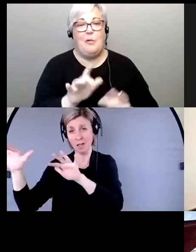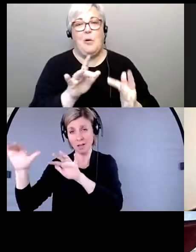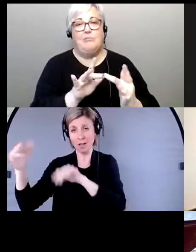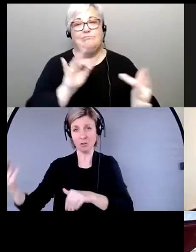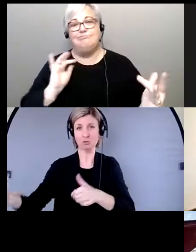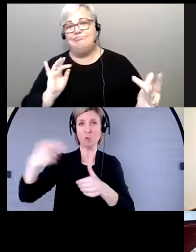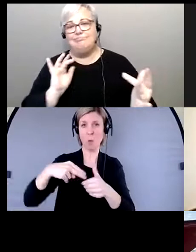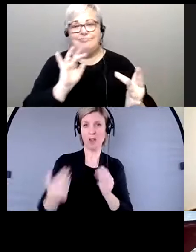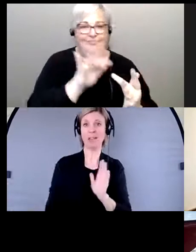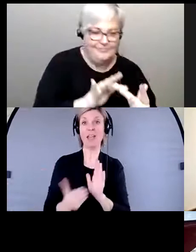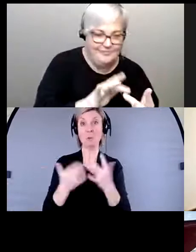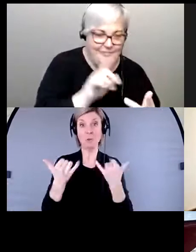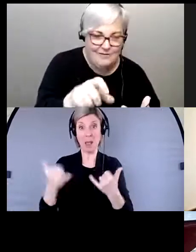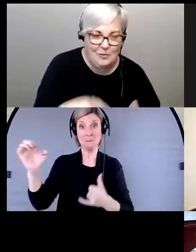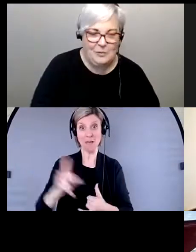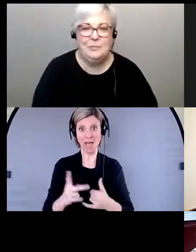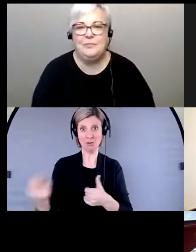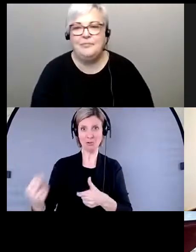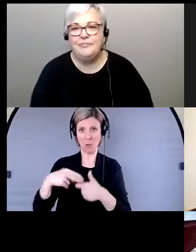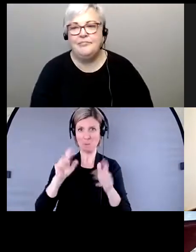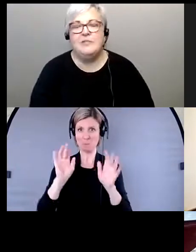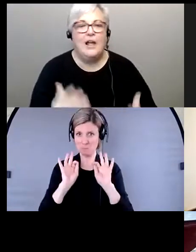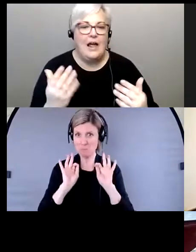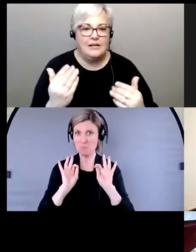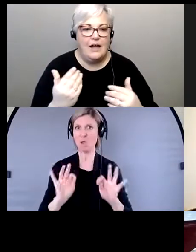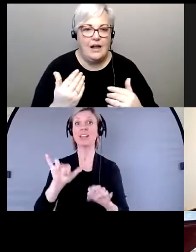revenir, donc on va donner une minute à Yaz.